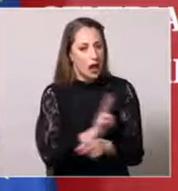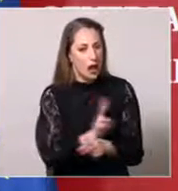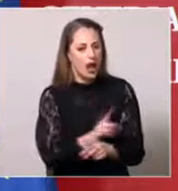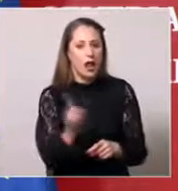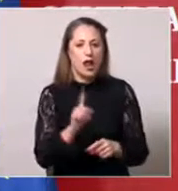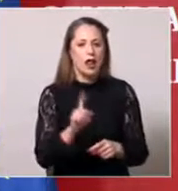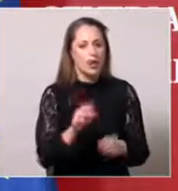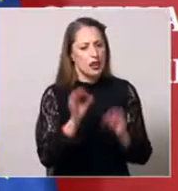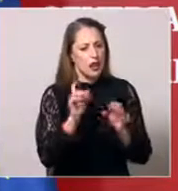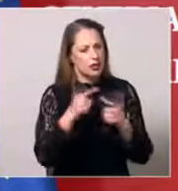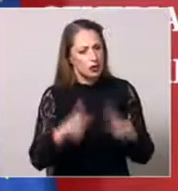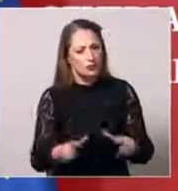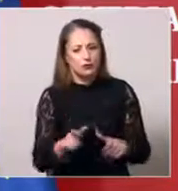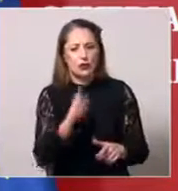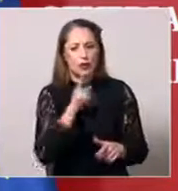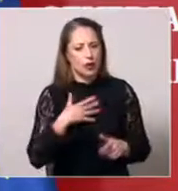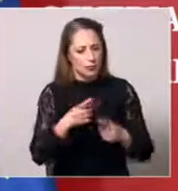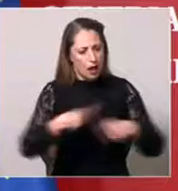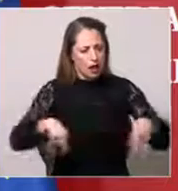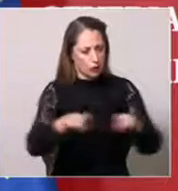нелегално стекнатиот имот.